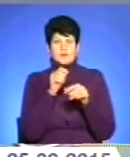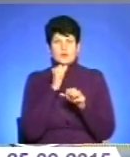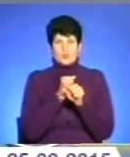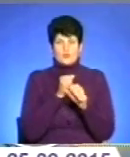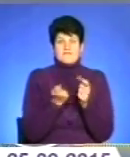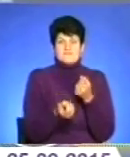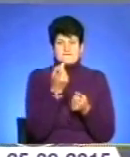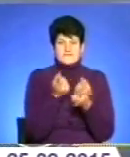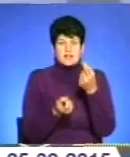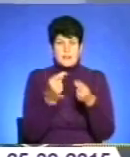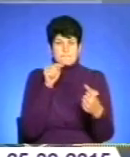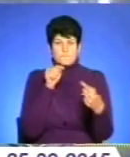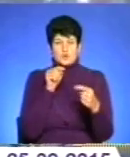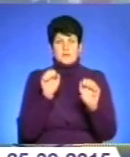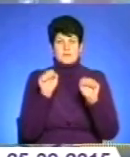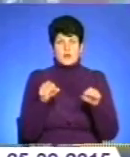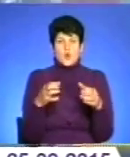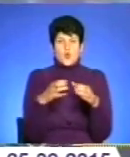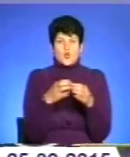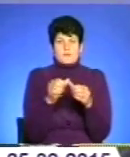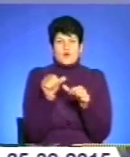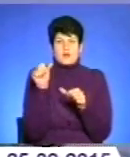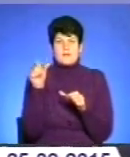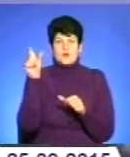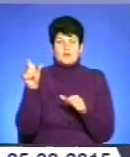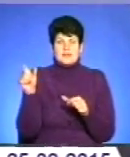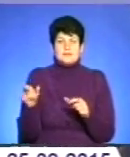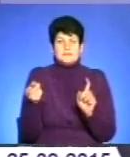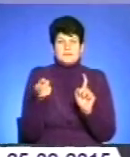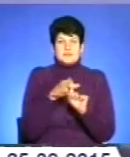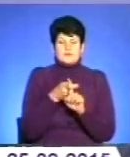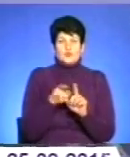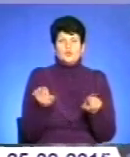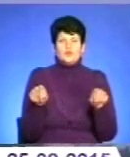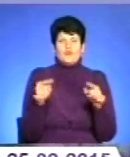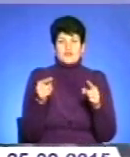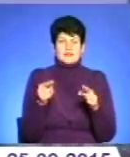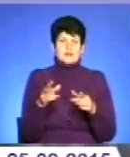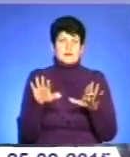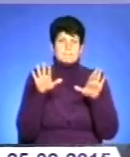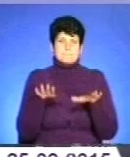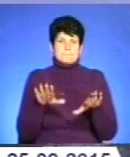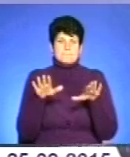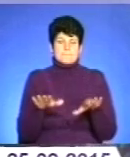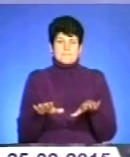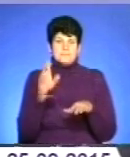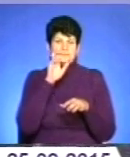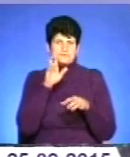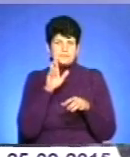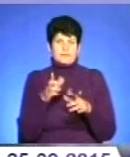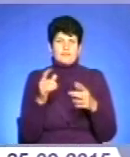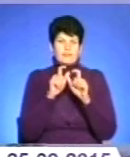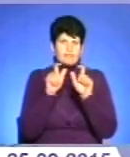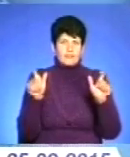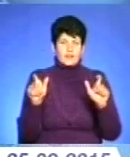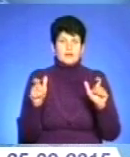протиправної злочинної діяльності груп і окремих осіб, причетних до утворення чи утримання місць розпусти, звідництва та сутенерства.